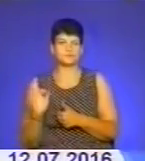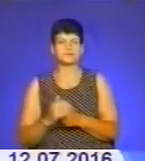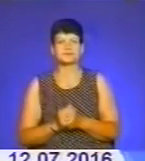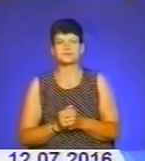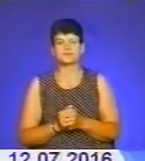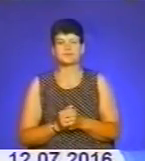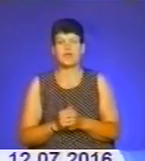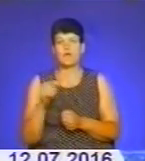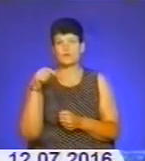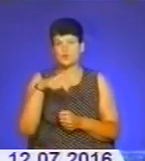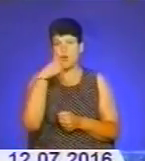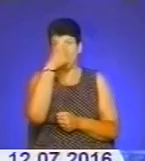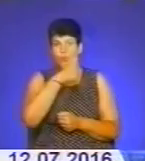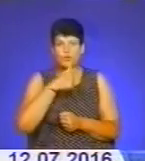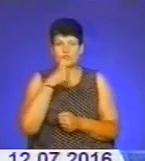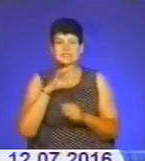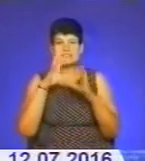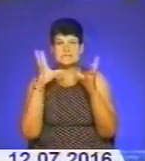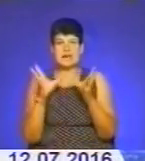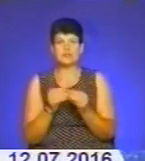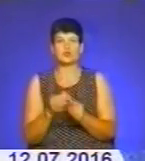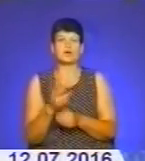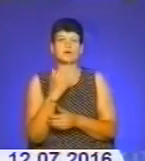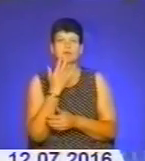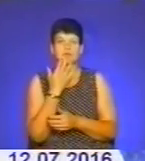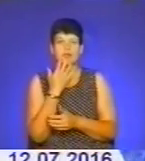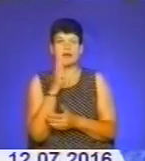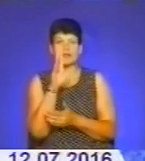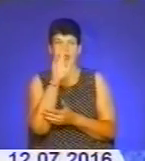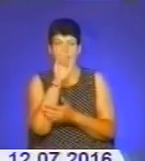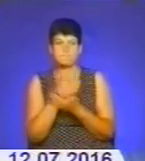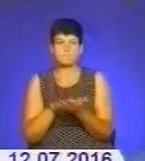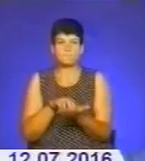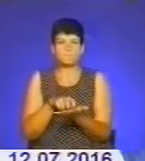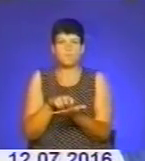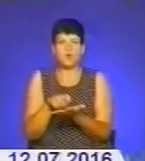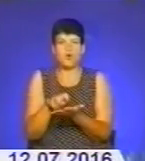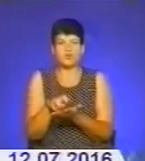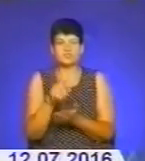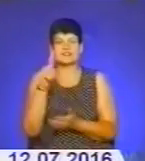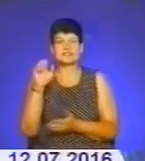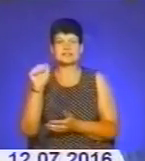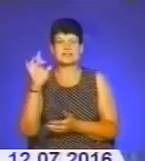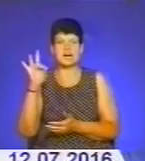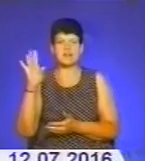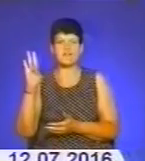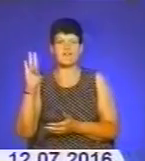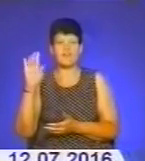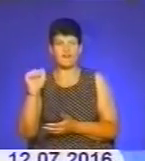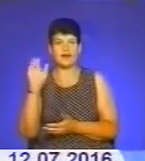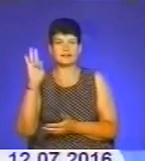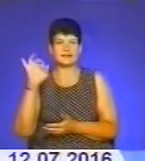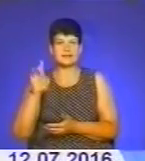Цього року загальнонаціональна прощаду всесвітньо відомої святині Марійського духовного центру в Зарваниці Теребовлянського району